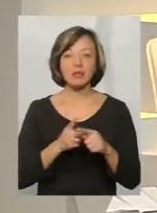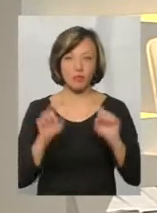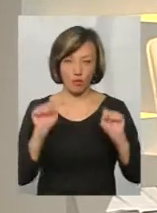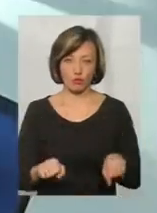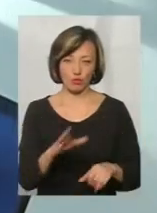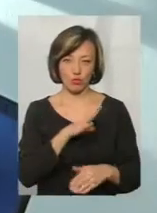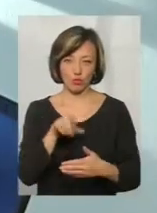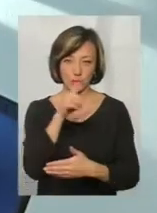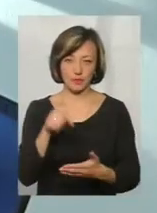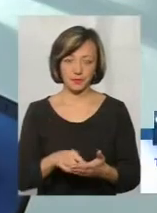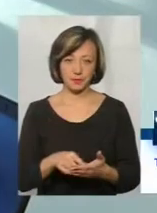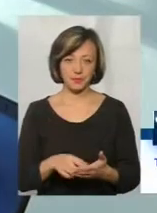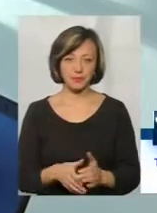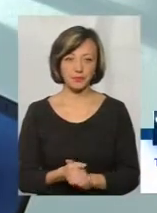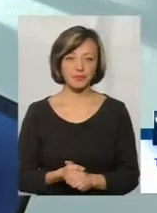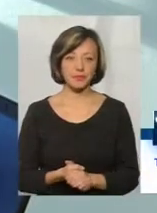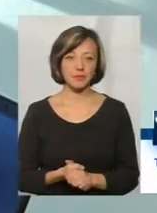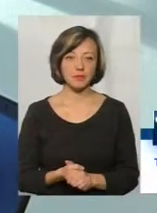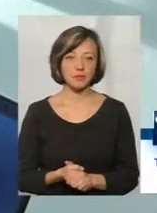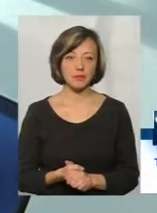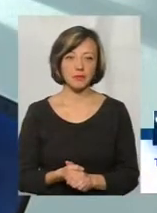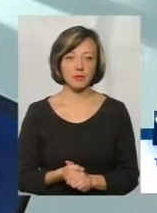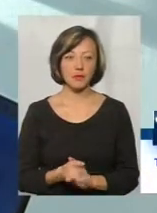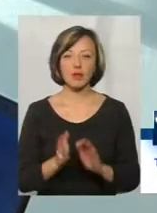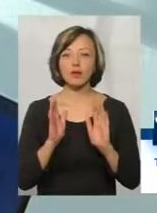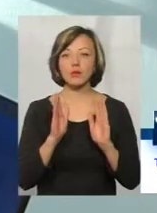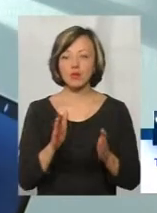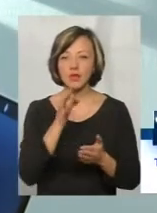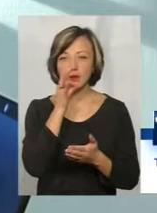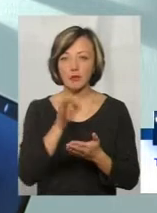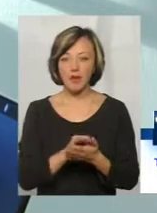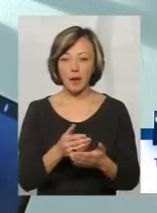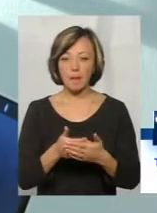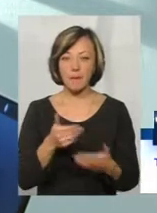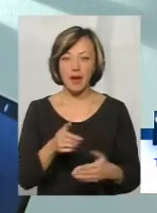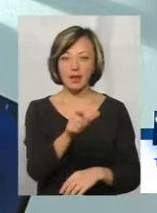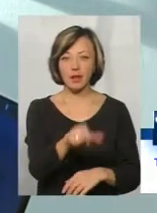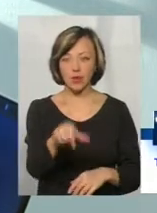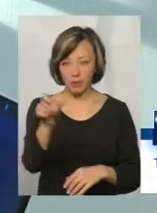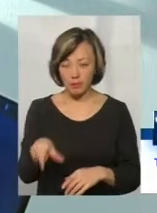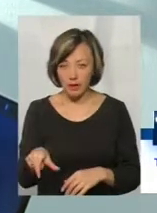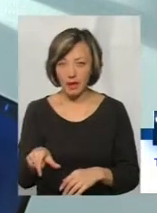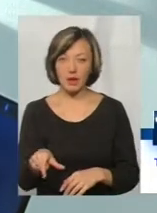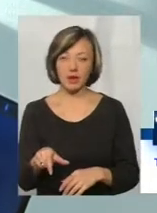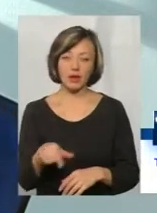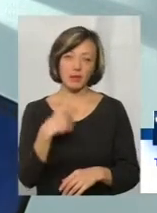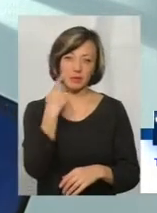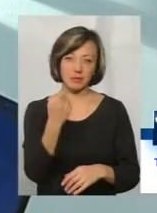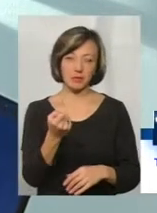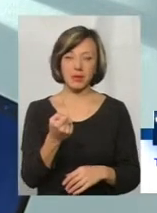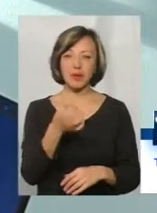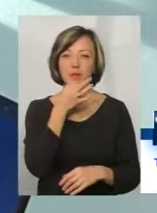бути? Ну, власне, безумовно, він буде відповідальним вже не тільки перед виборцем. Нам часто закидають прихильники